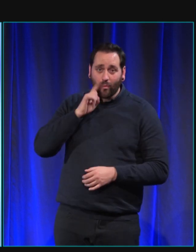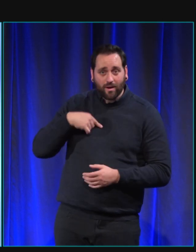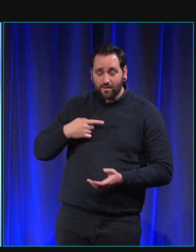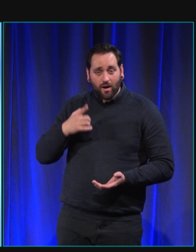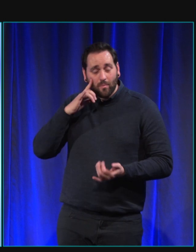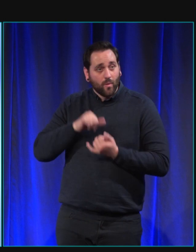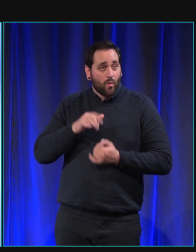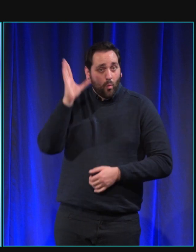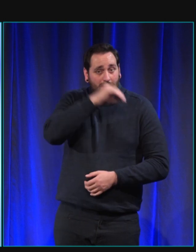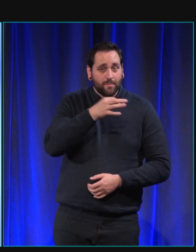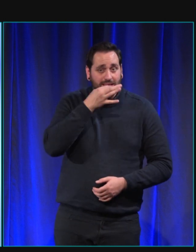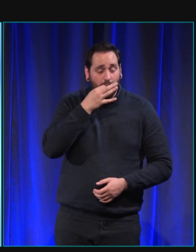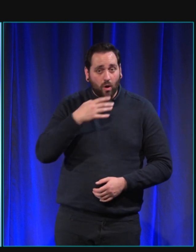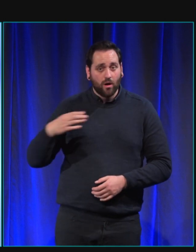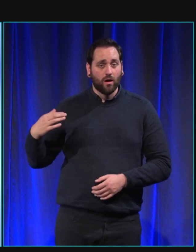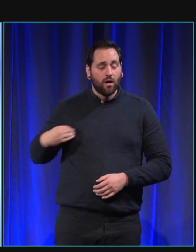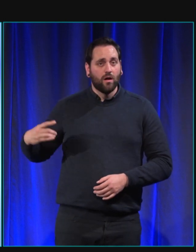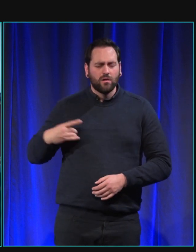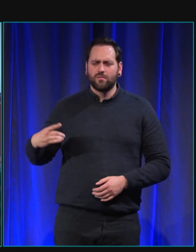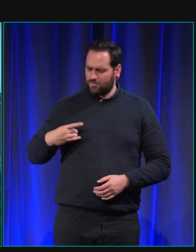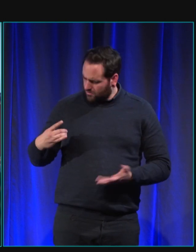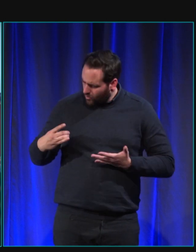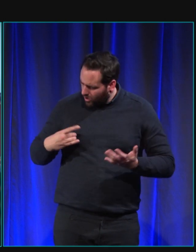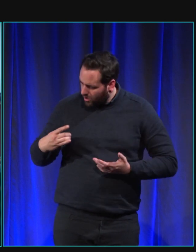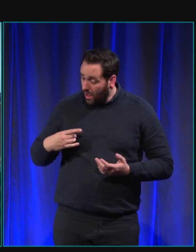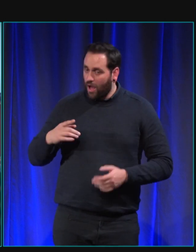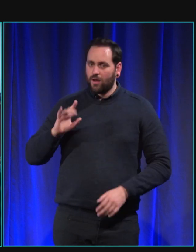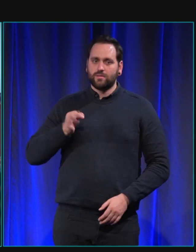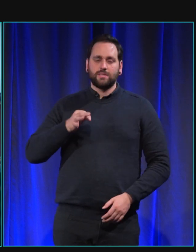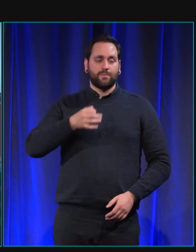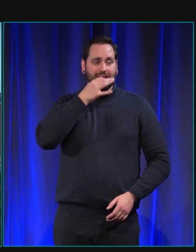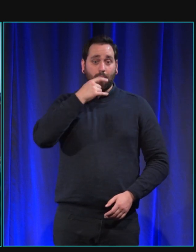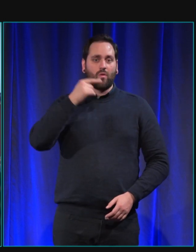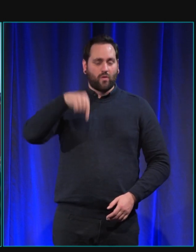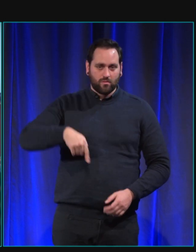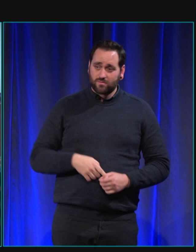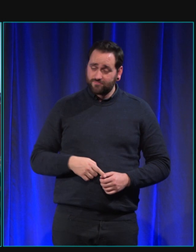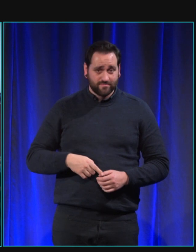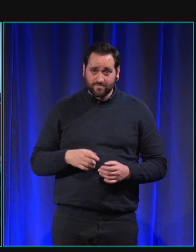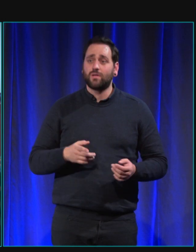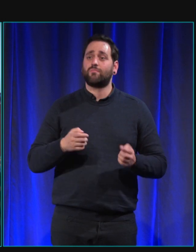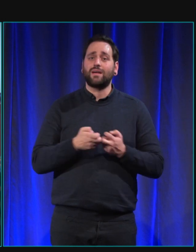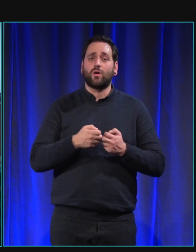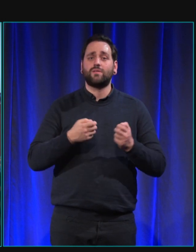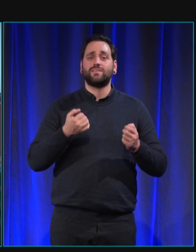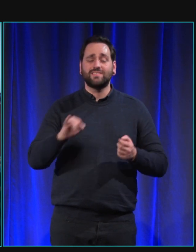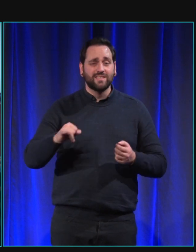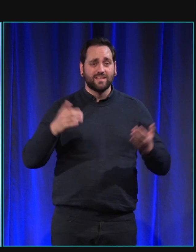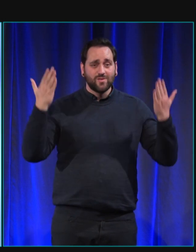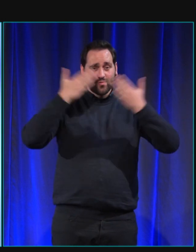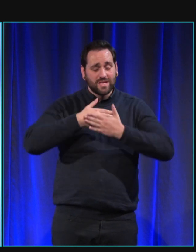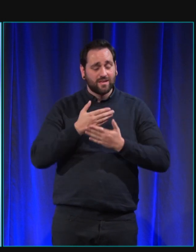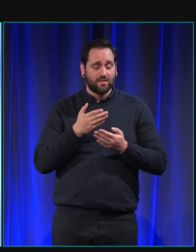donc c'est vraiment un chien qui est très présent elle ne dort pas si je ne dort pas la nuit dernière on a dormi une heure